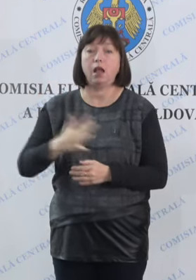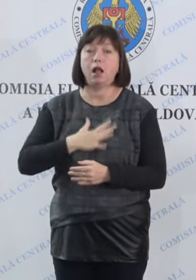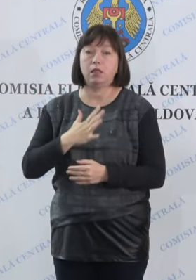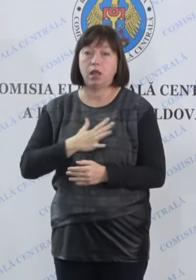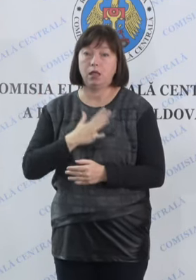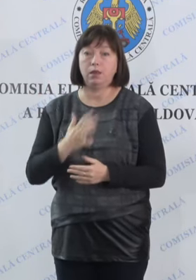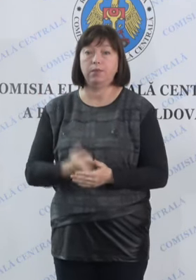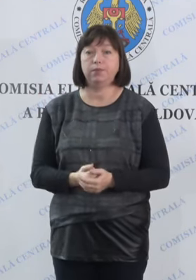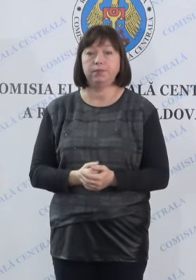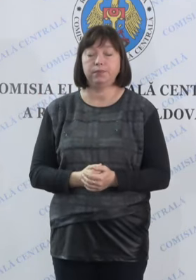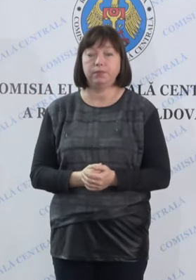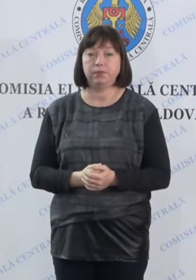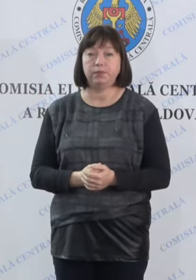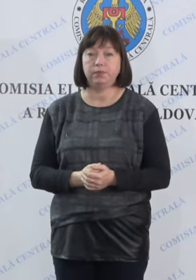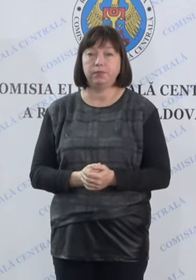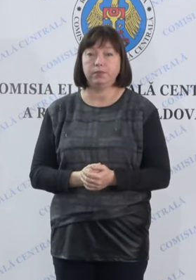Canada.